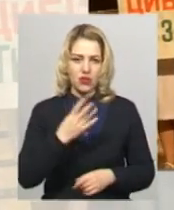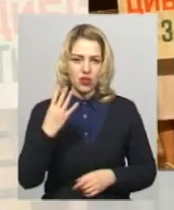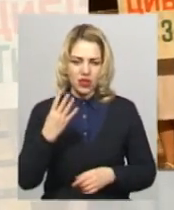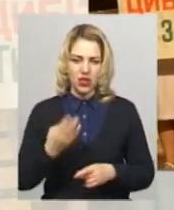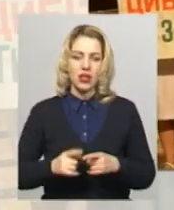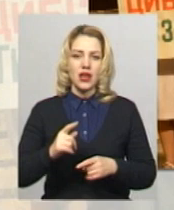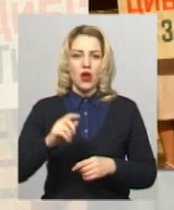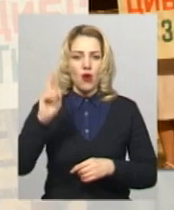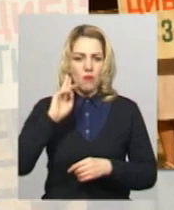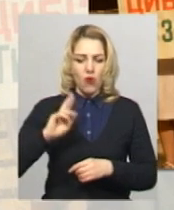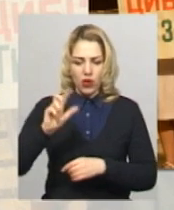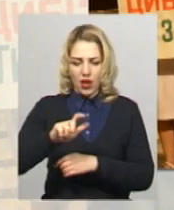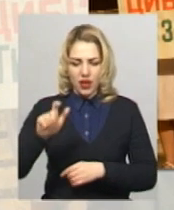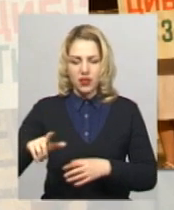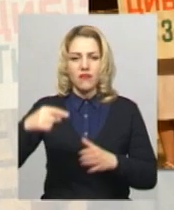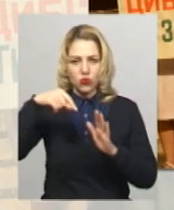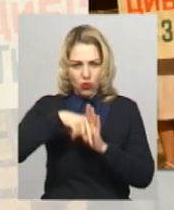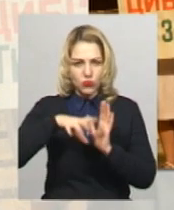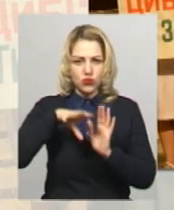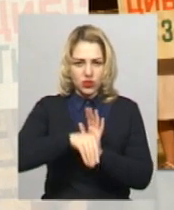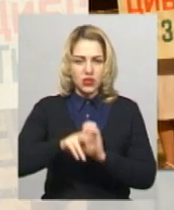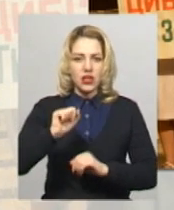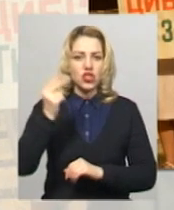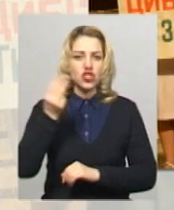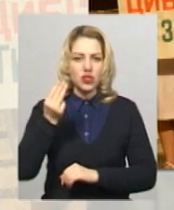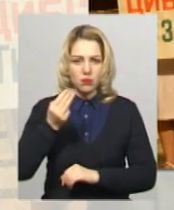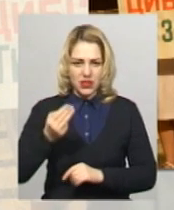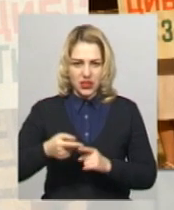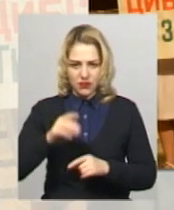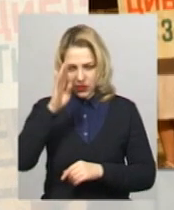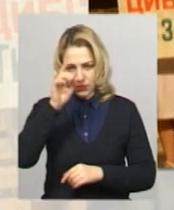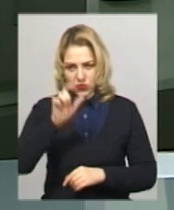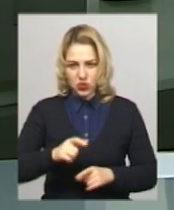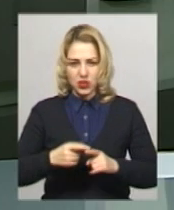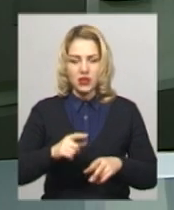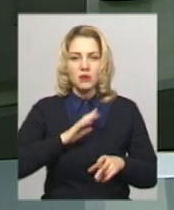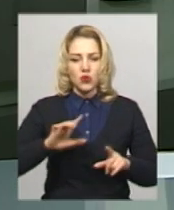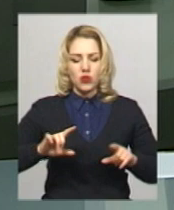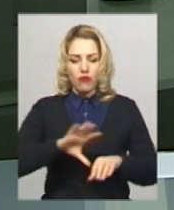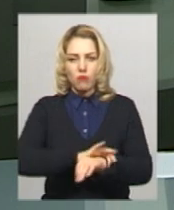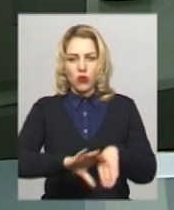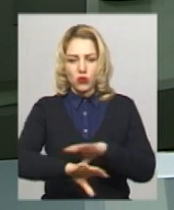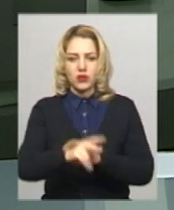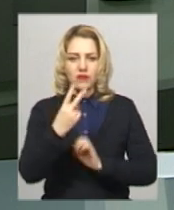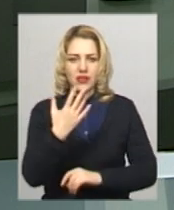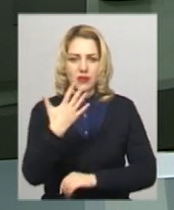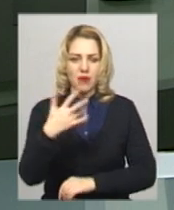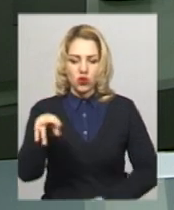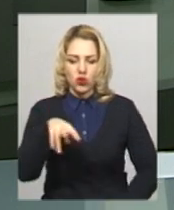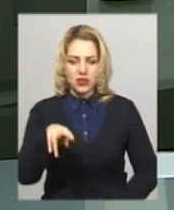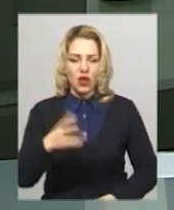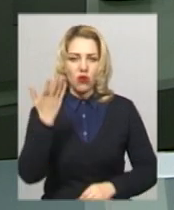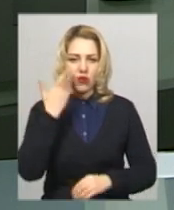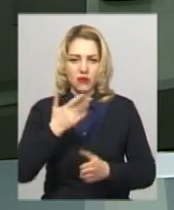Шепотівчанина Сергія Цибізова, російські силовики взяли в полон 25 листопада, коли ті виходили з Керченської протоки.